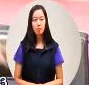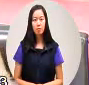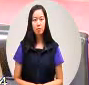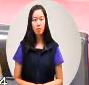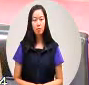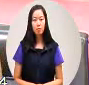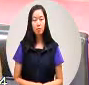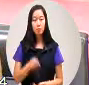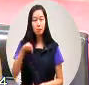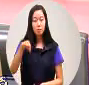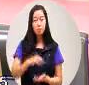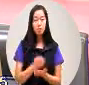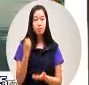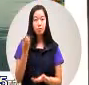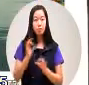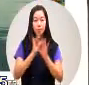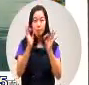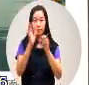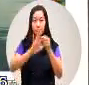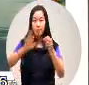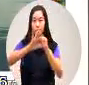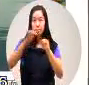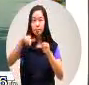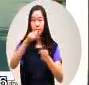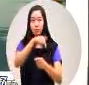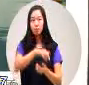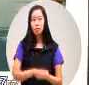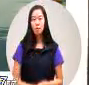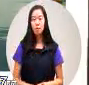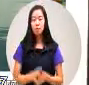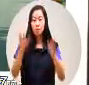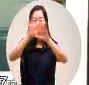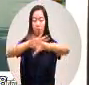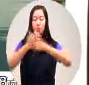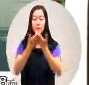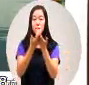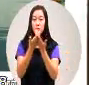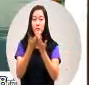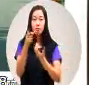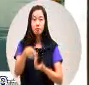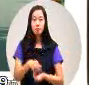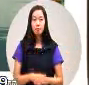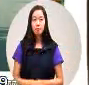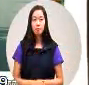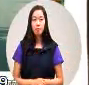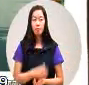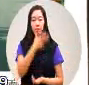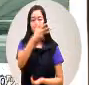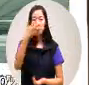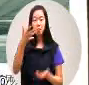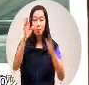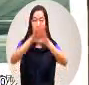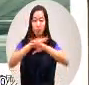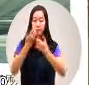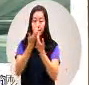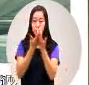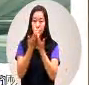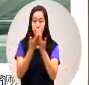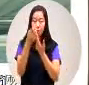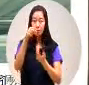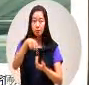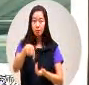这里就是星光高中来八八夜市你看哦你看哦看八八夜市这边